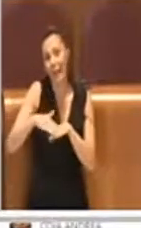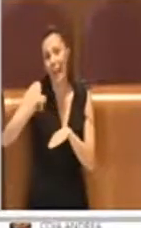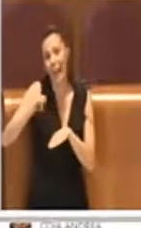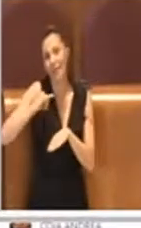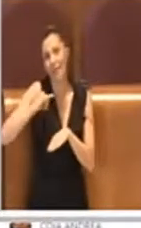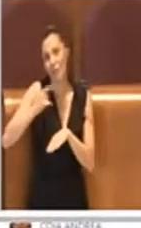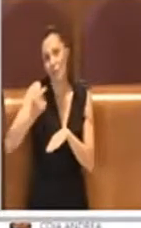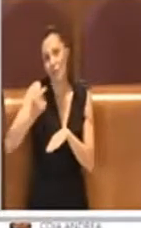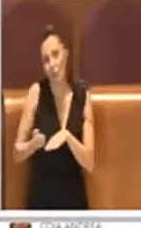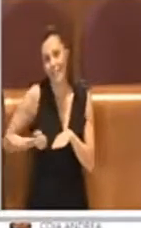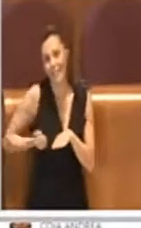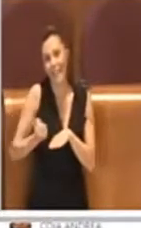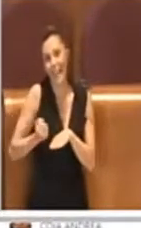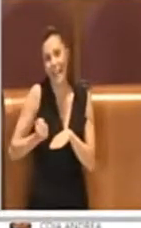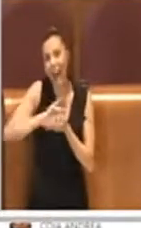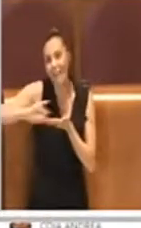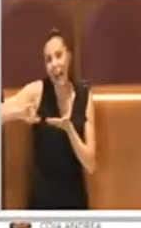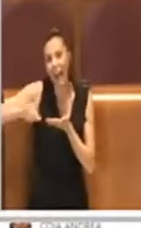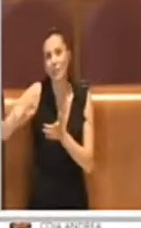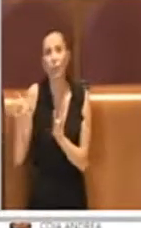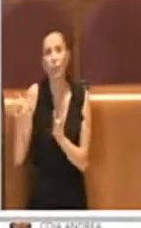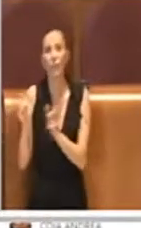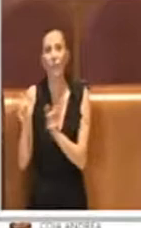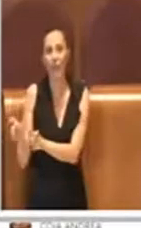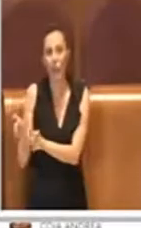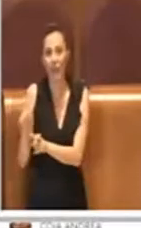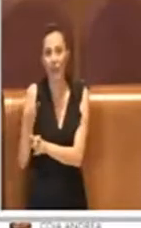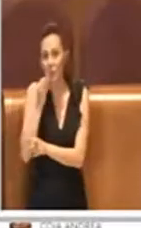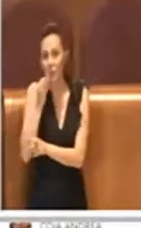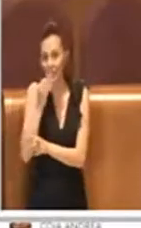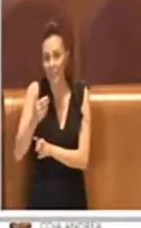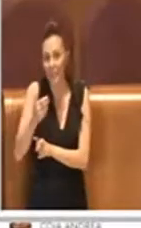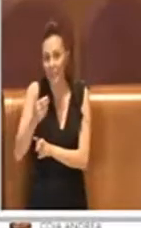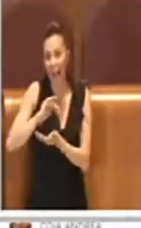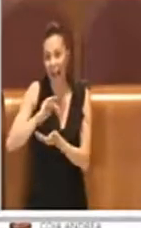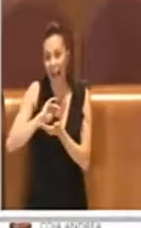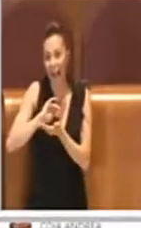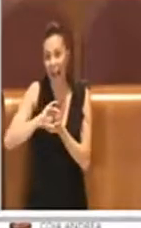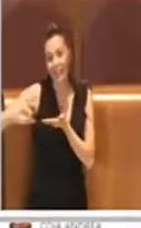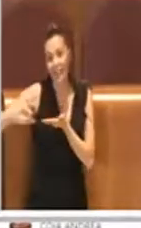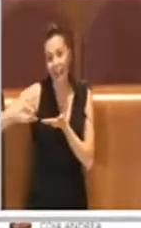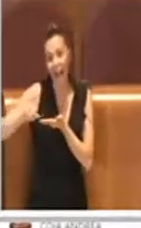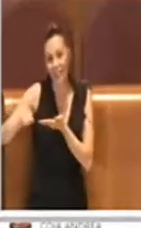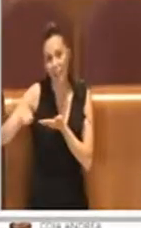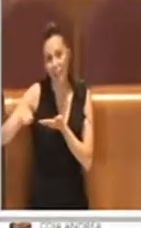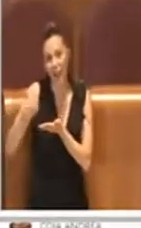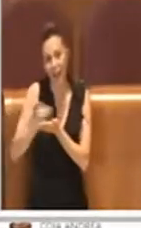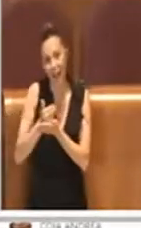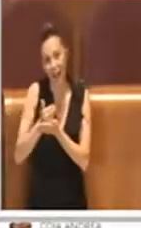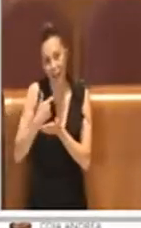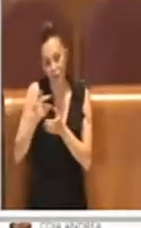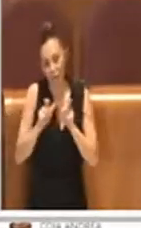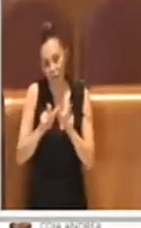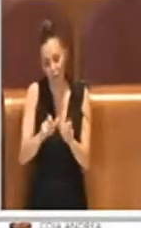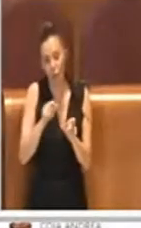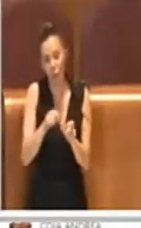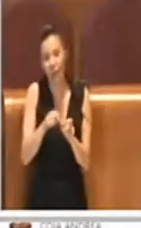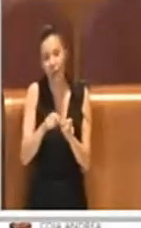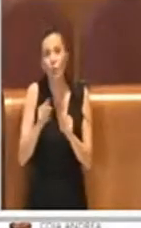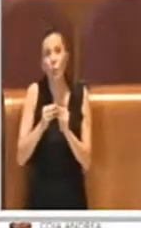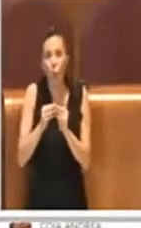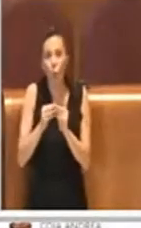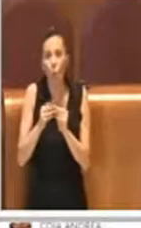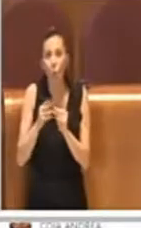lo dice il nome, avanzo vincolato. Innanzitutto si accede all'avanzo vincolato attraverso procedimenti amministrativi che hanno